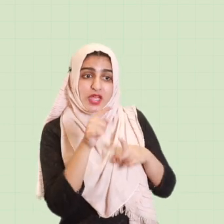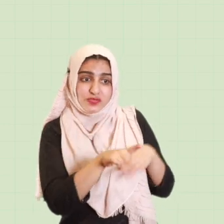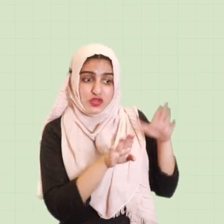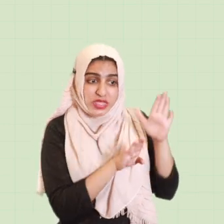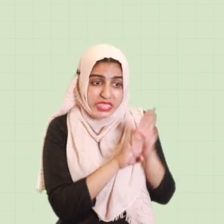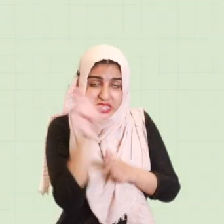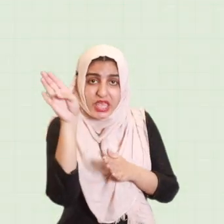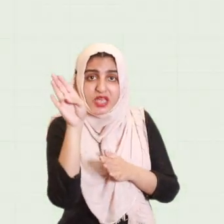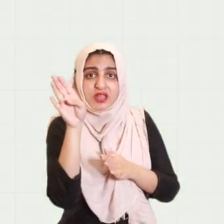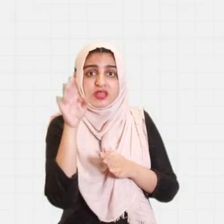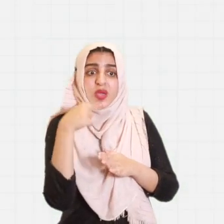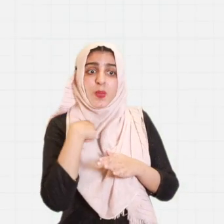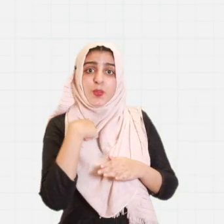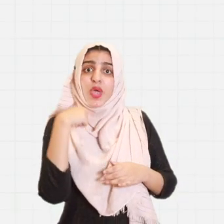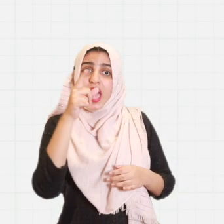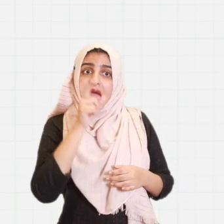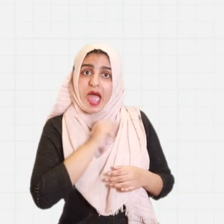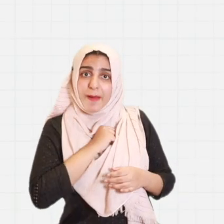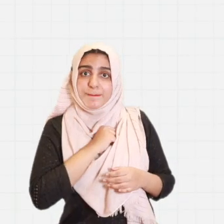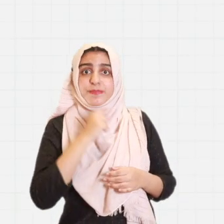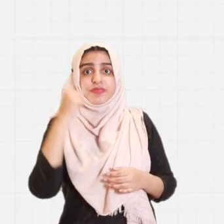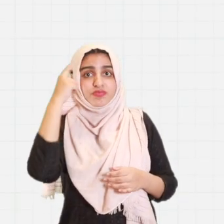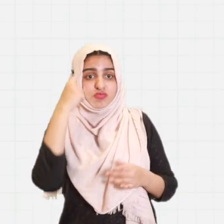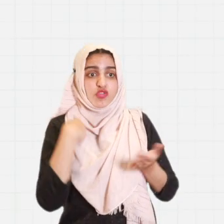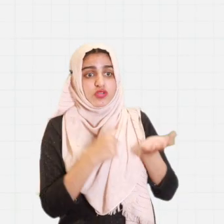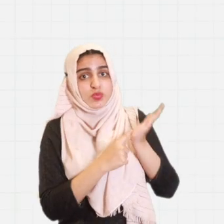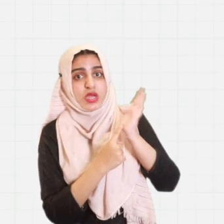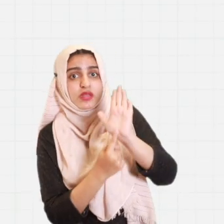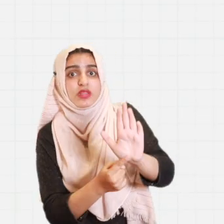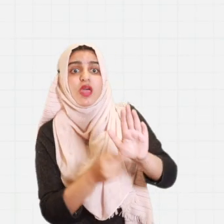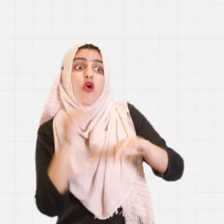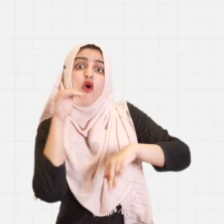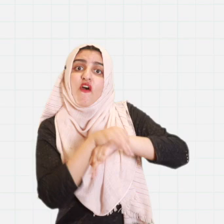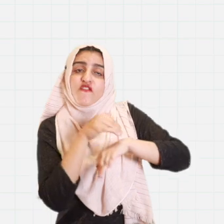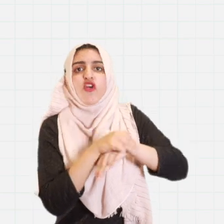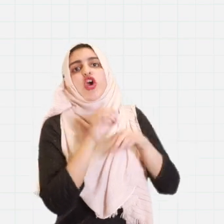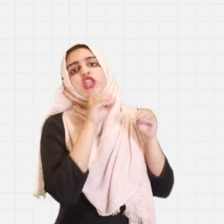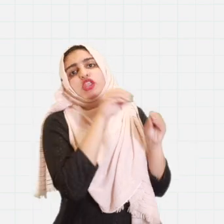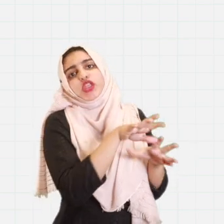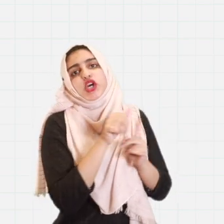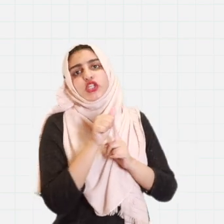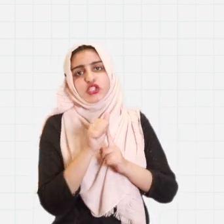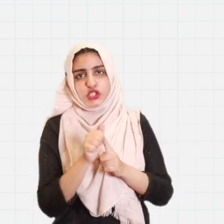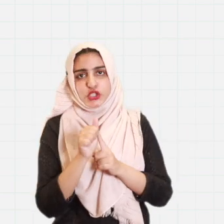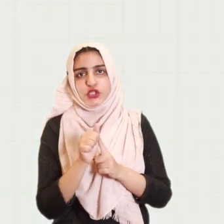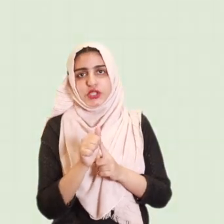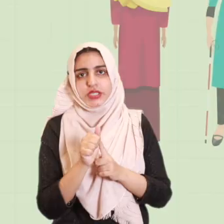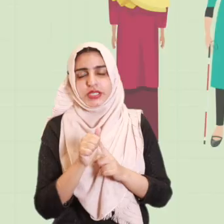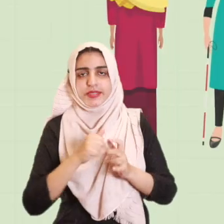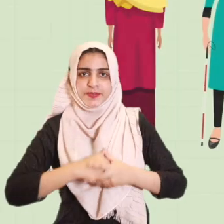پیارے پاکستان کی ترقی کے لیے مجھے اپنی سوچ کا اظہار ووٹ سے کرنا ہوگا